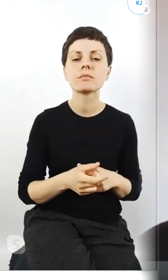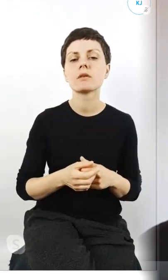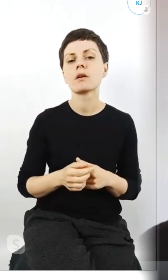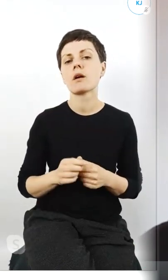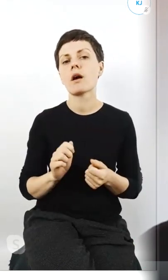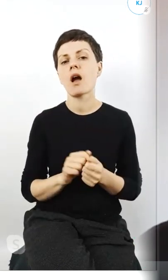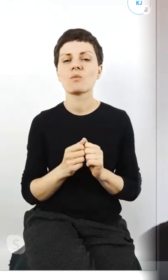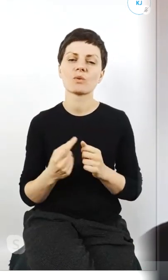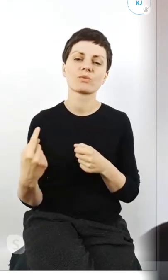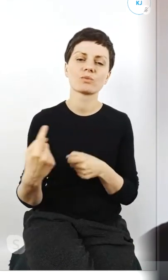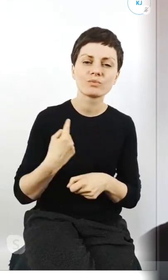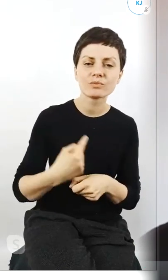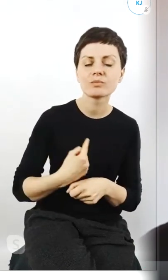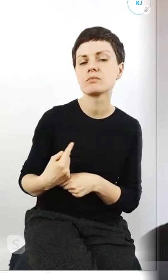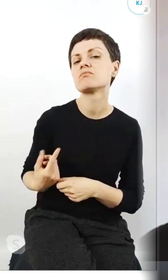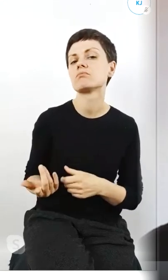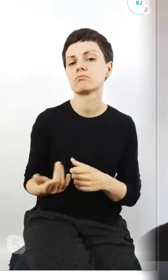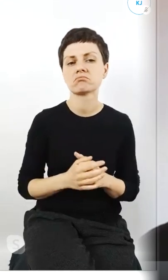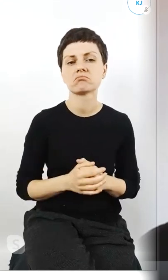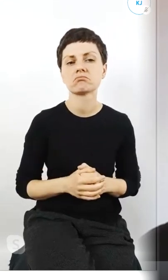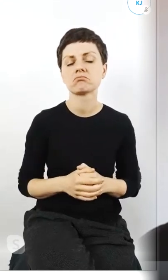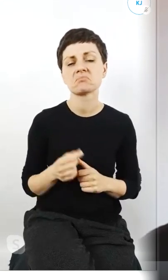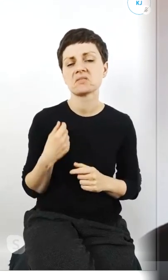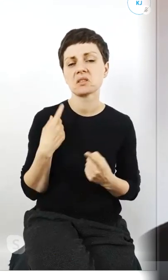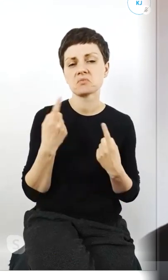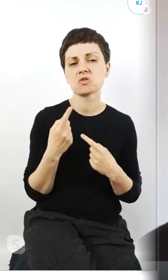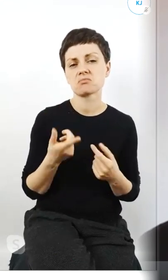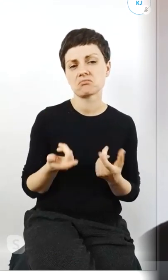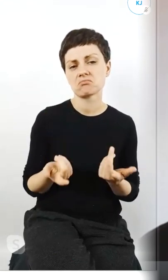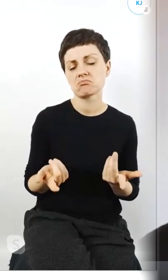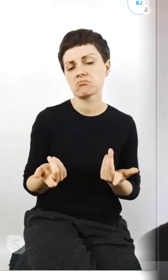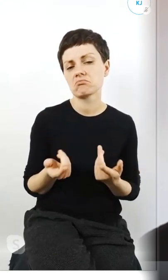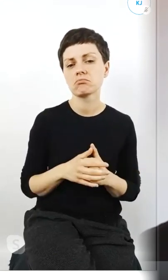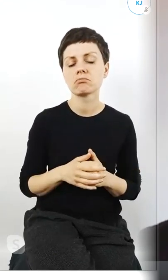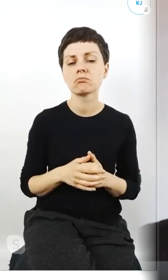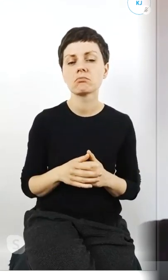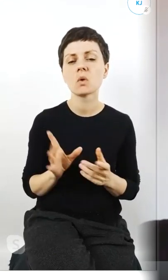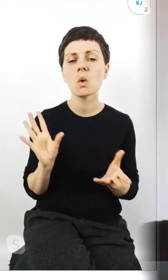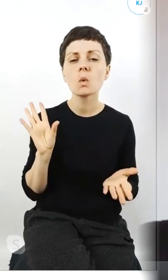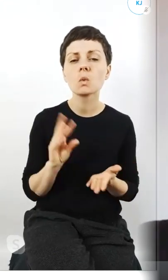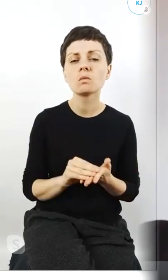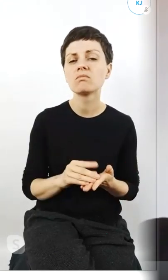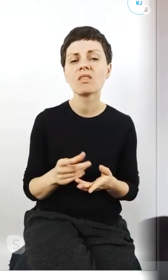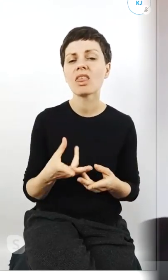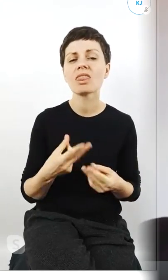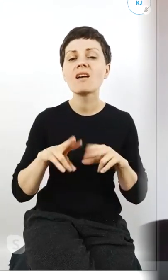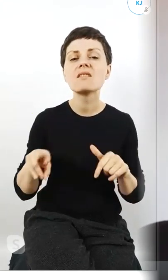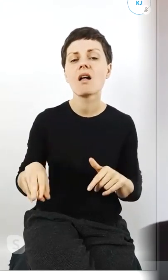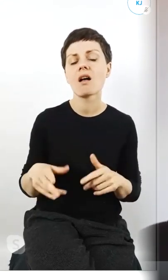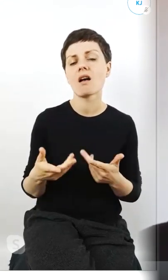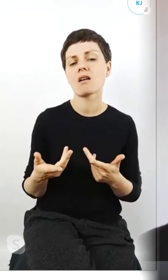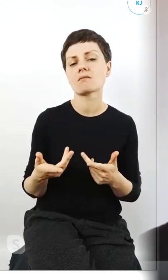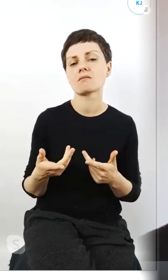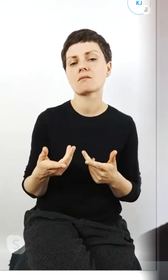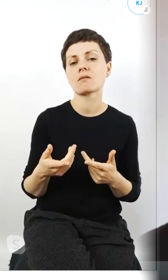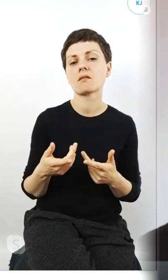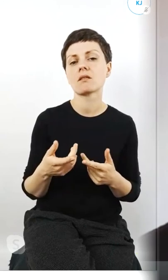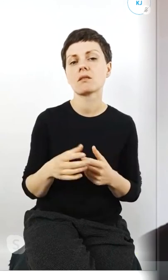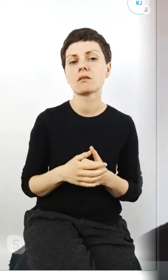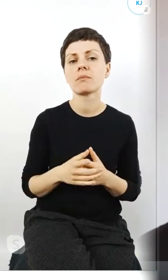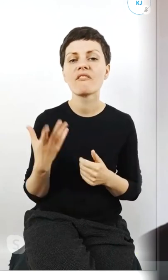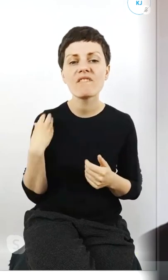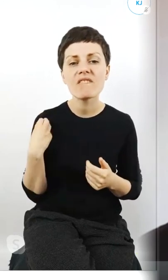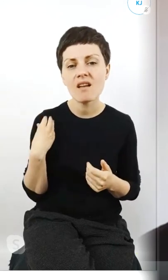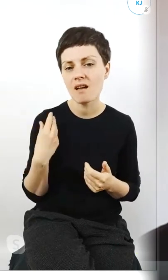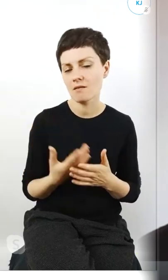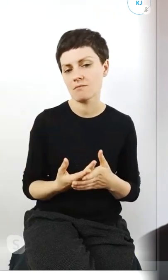docinanki no i to tak myślę że to nie jest właśnie podsumując nie zależy to od jakby wieku